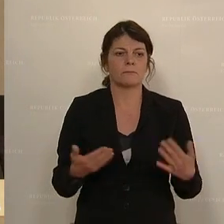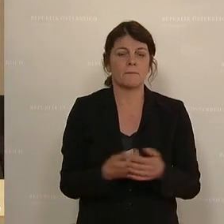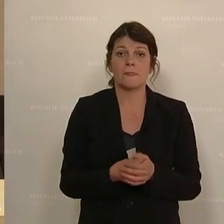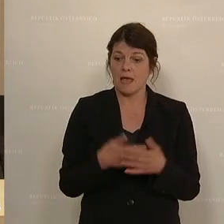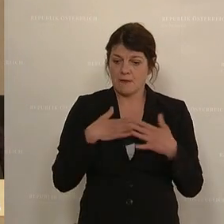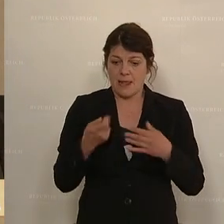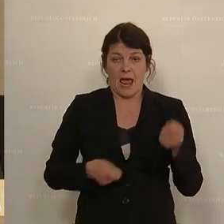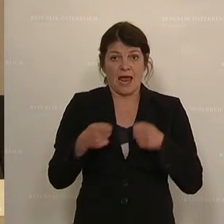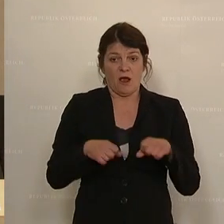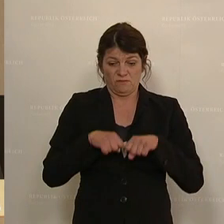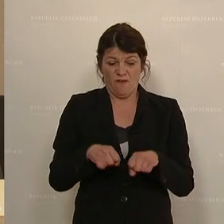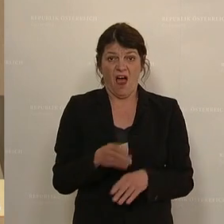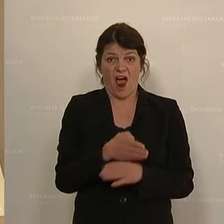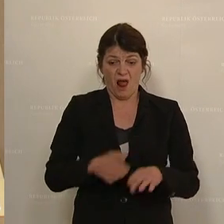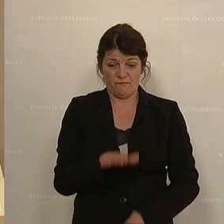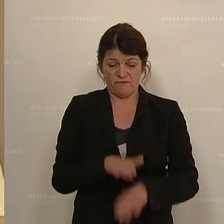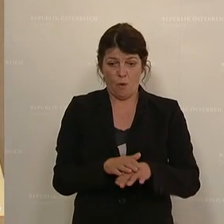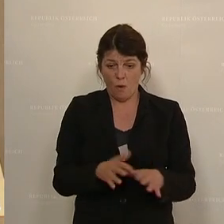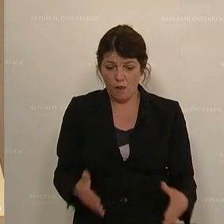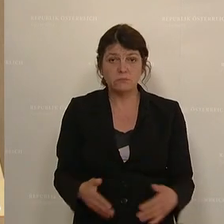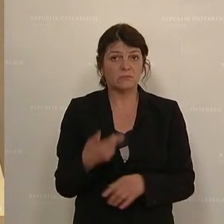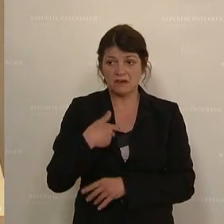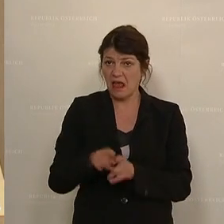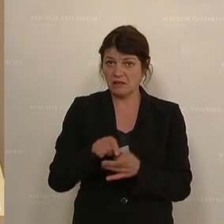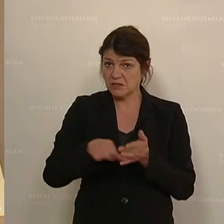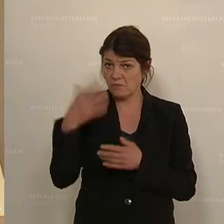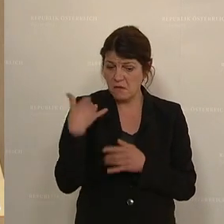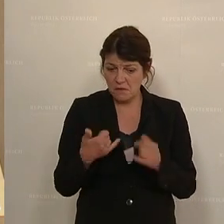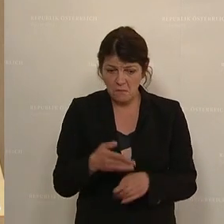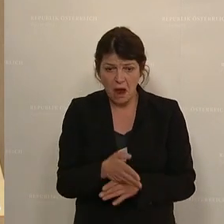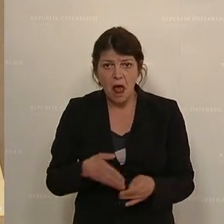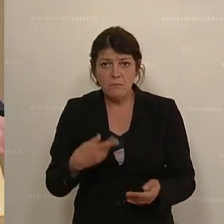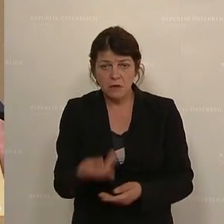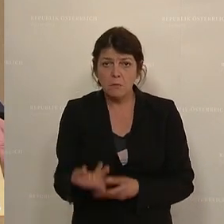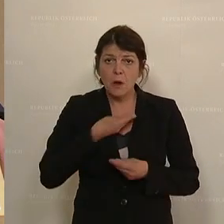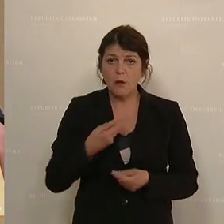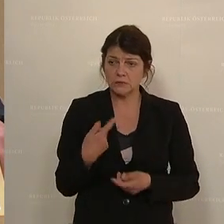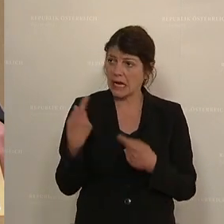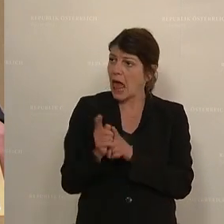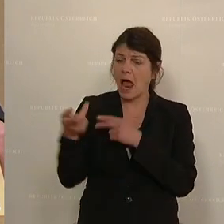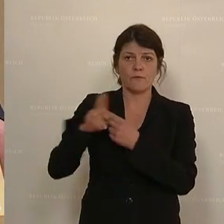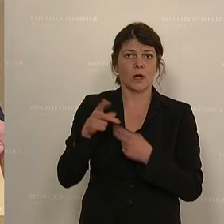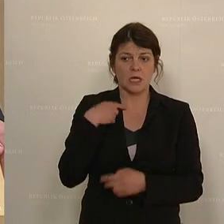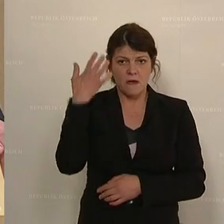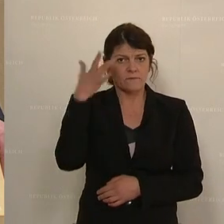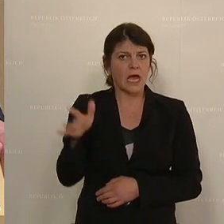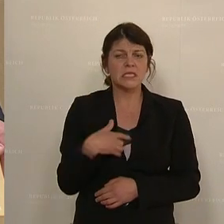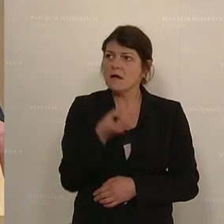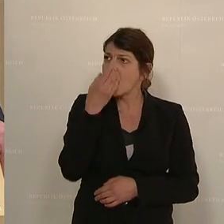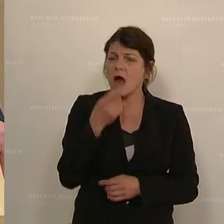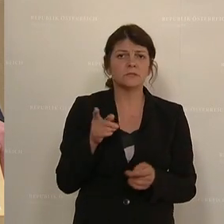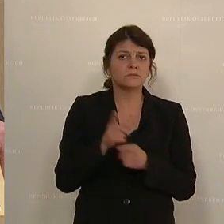Mein Einkaufswagerl ist nur zur Hälfte voll, obwohl ich das gleiche zahle wie vor einem Jahr. Es kommt gleich, dass ich nicht weiß, wie ich die Gas- und